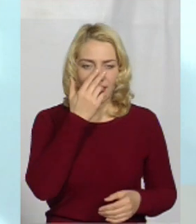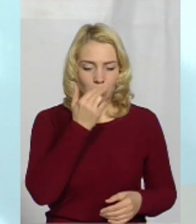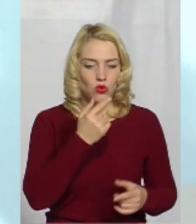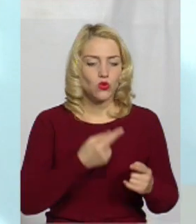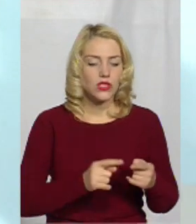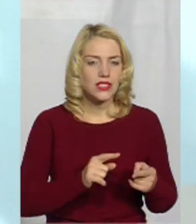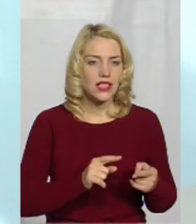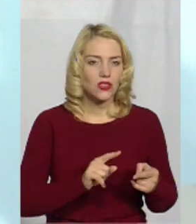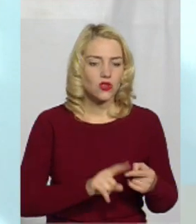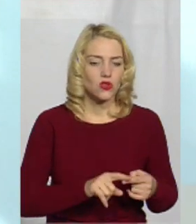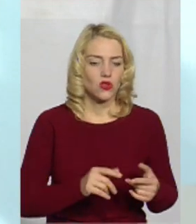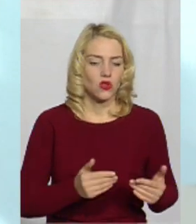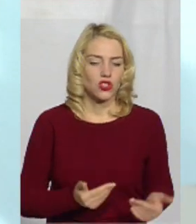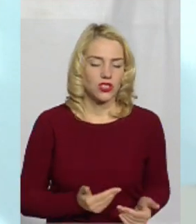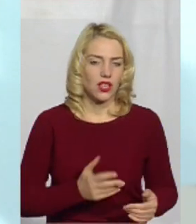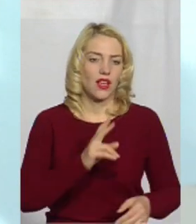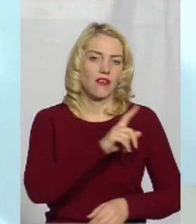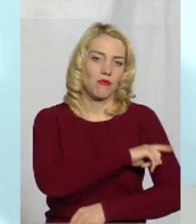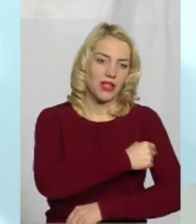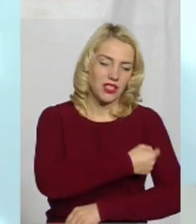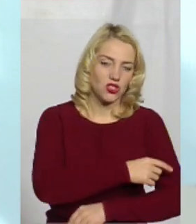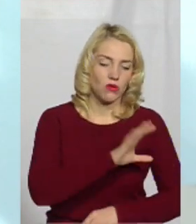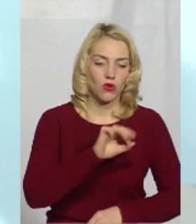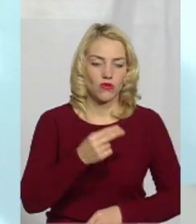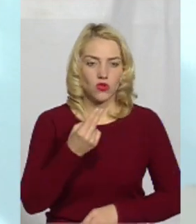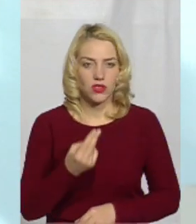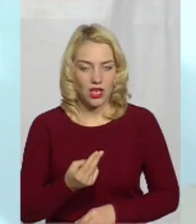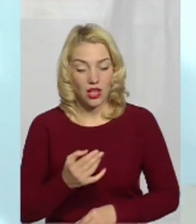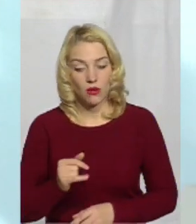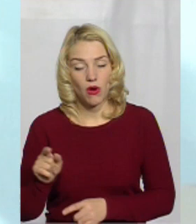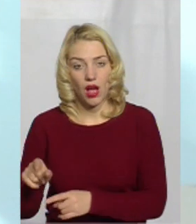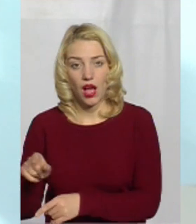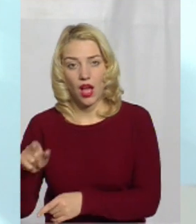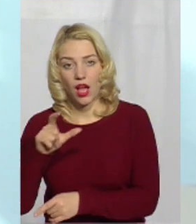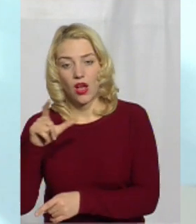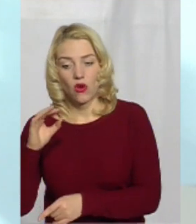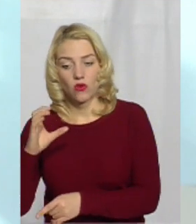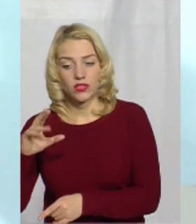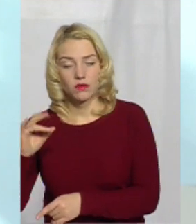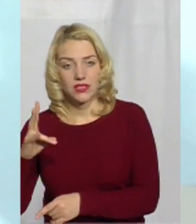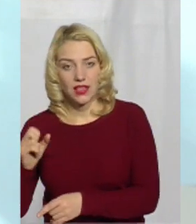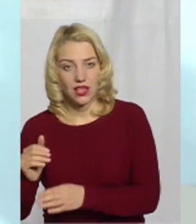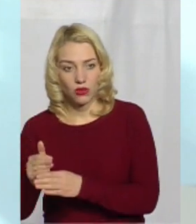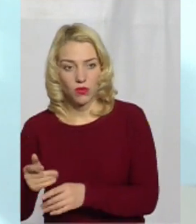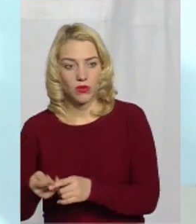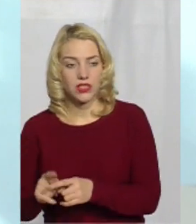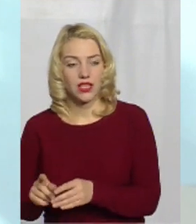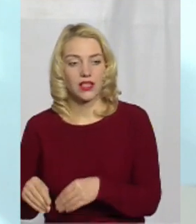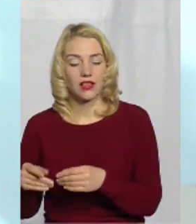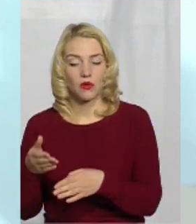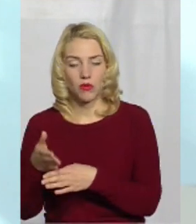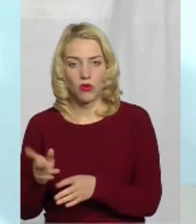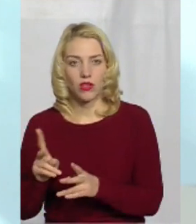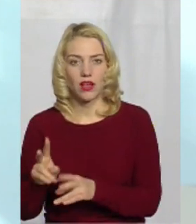медичному сенсі, так і в соціальному, то хоспісна допомога – це все-таки допомога, яка надається таким